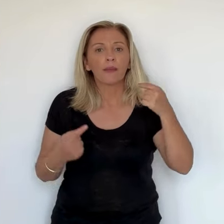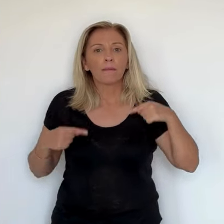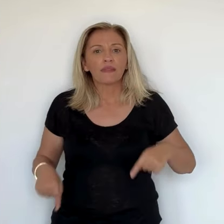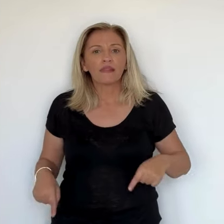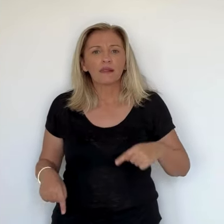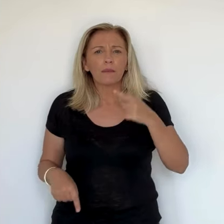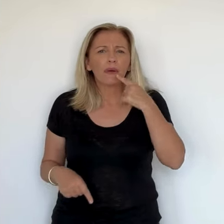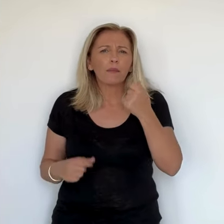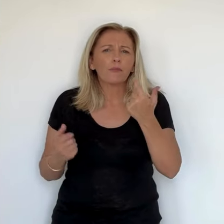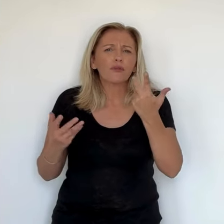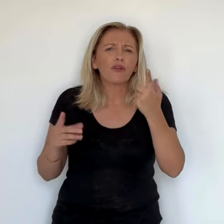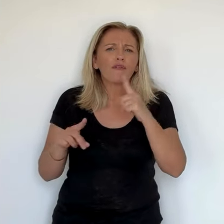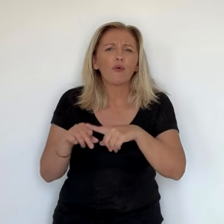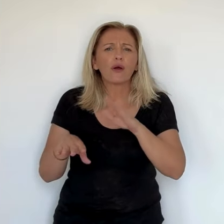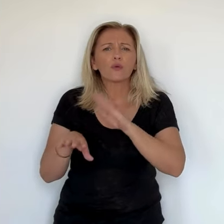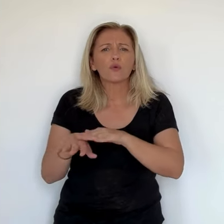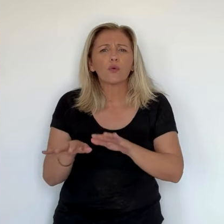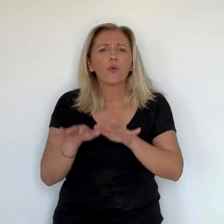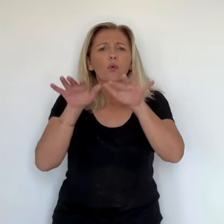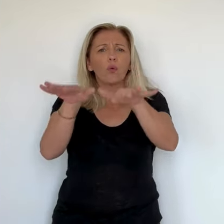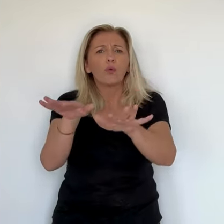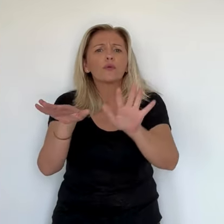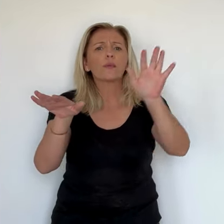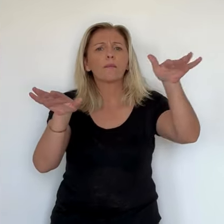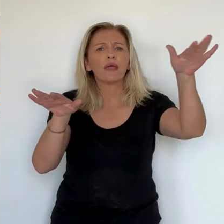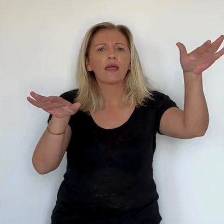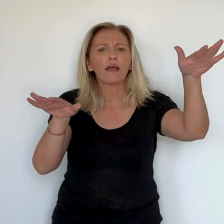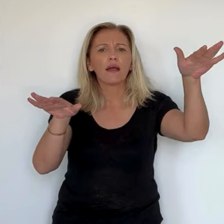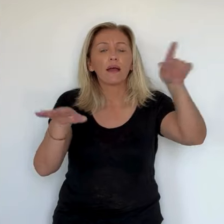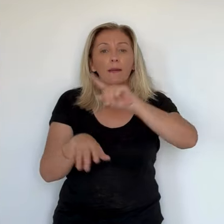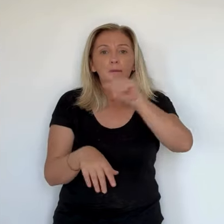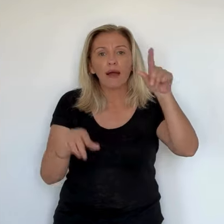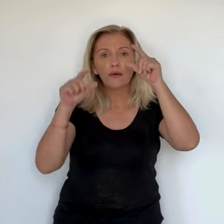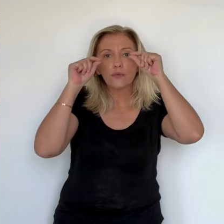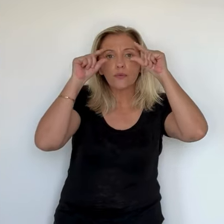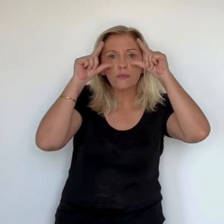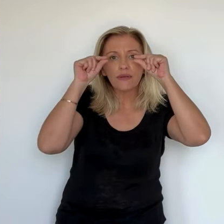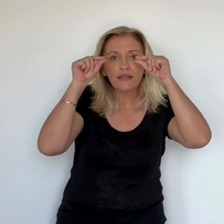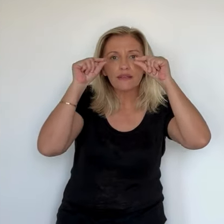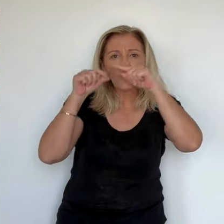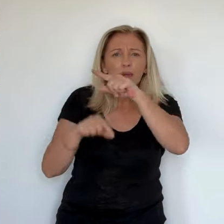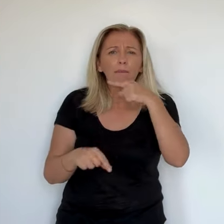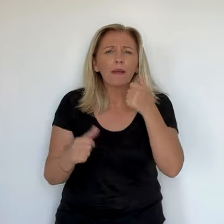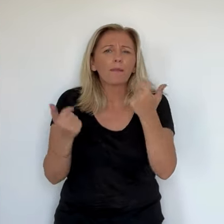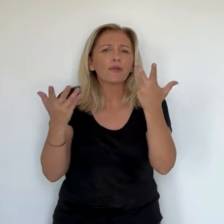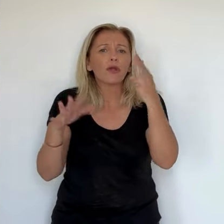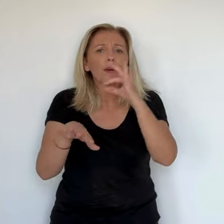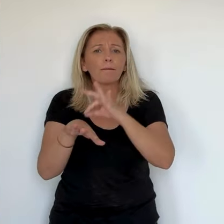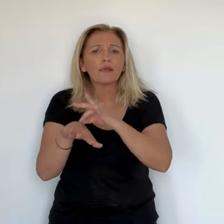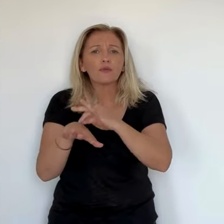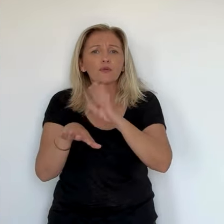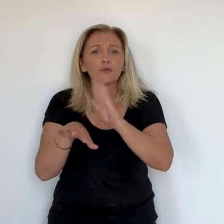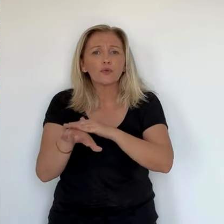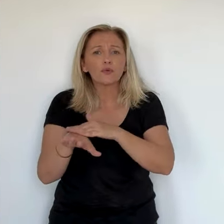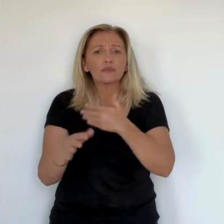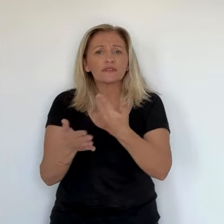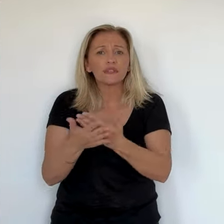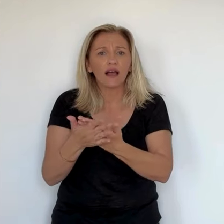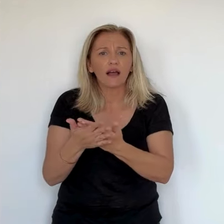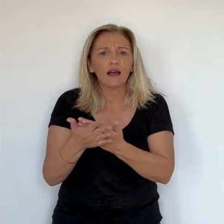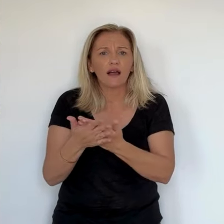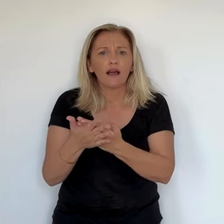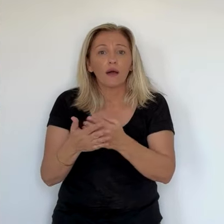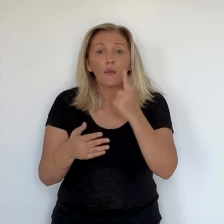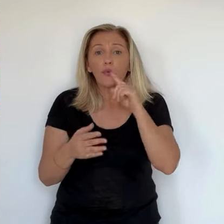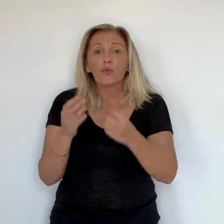les modalités pratiques du réamorçage. Bon, il faudra qu'on sache un peu où on va. Comparativement, les départements et